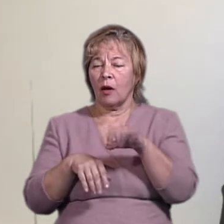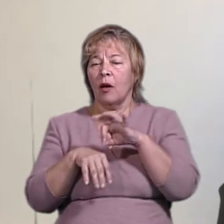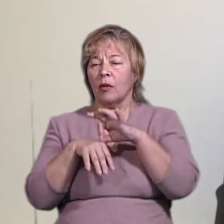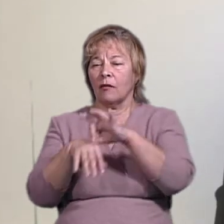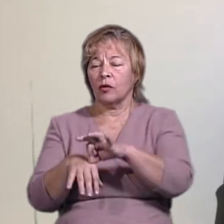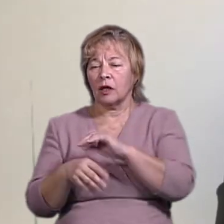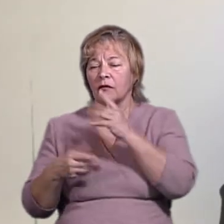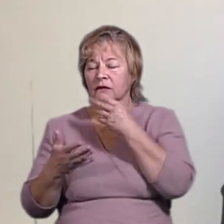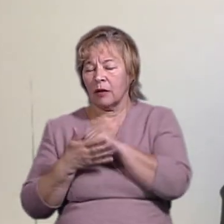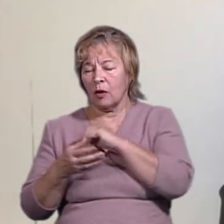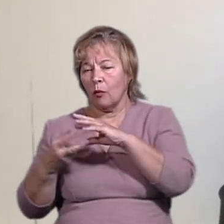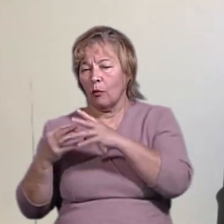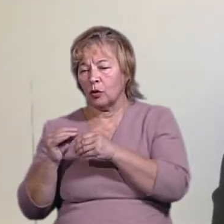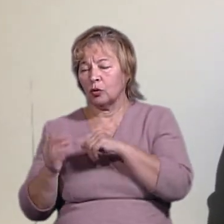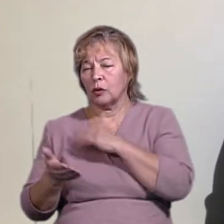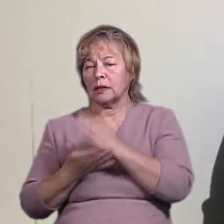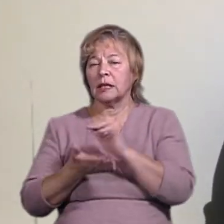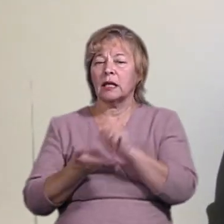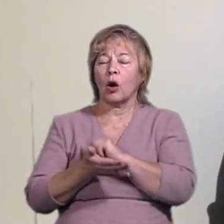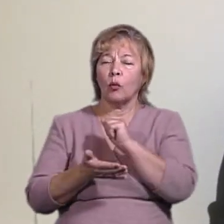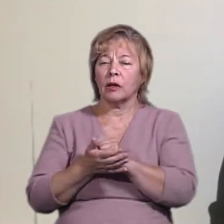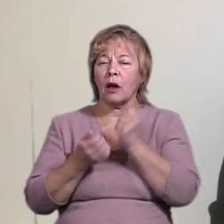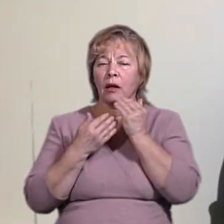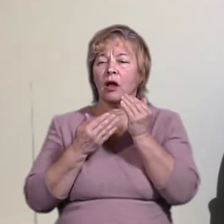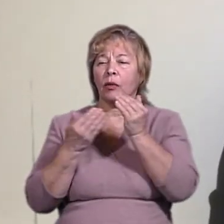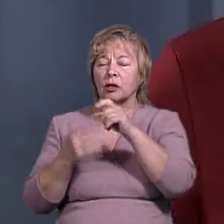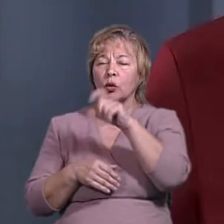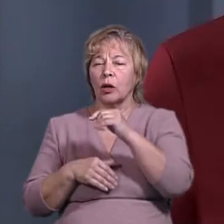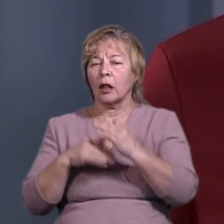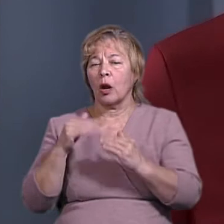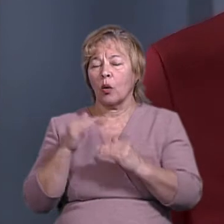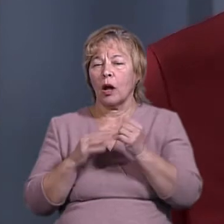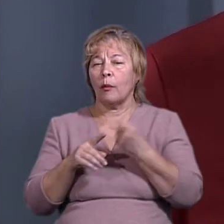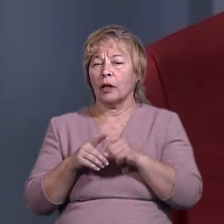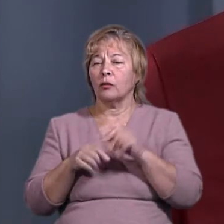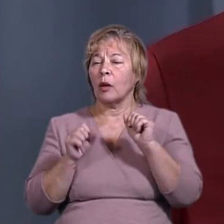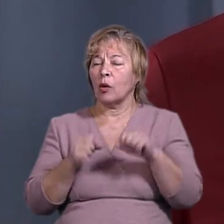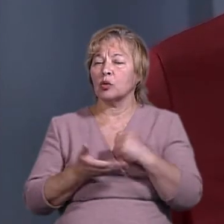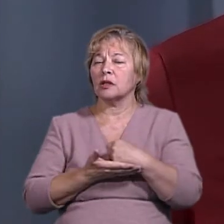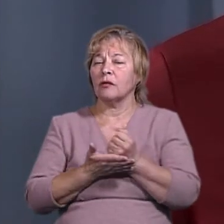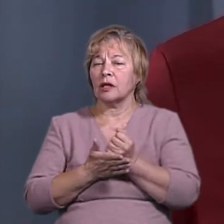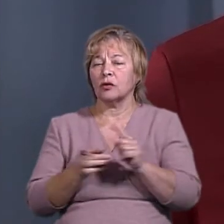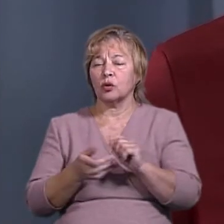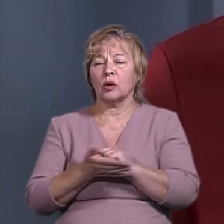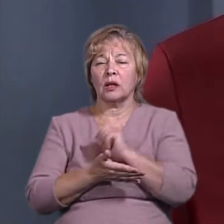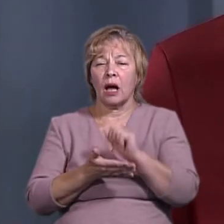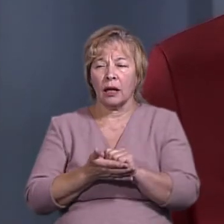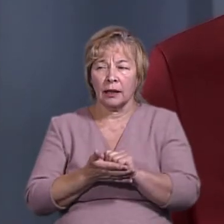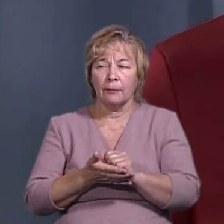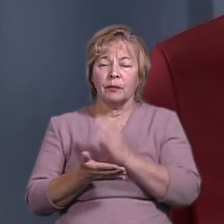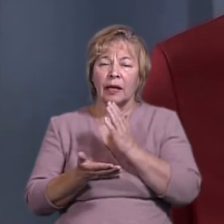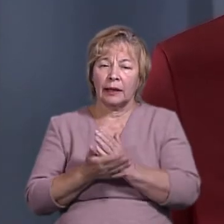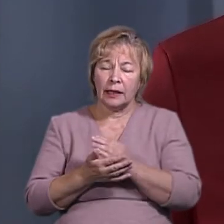паралельний підрахунок, тобто, у нас є документи, а не опитування людей на руках. Тому я можу стверджувати, що дані ППГ є